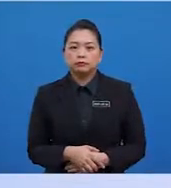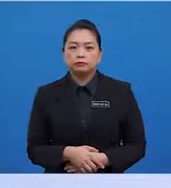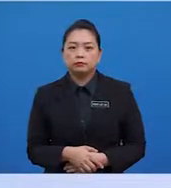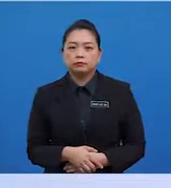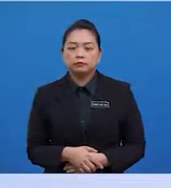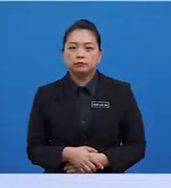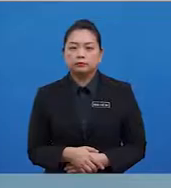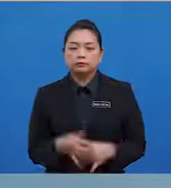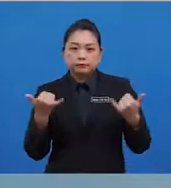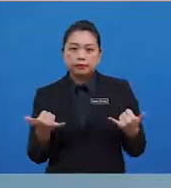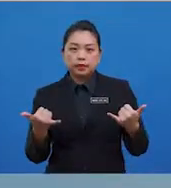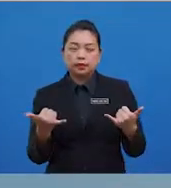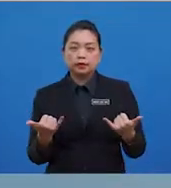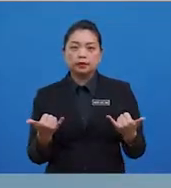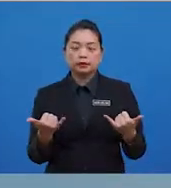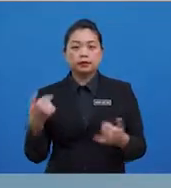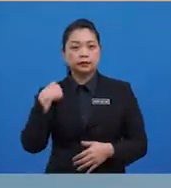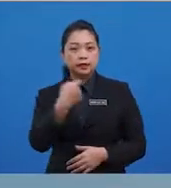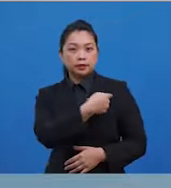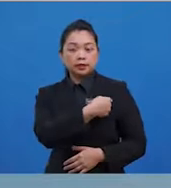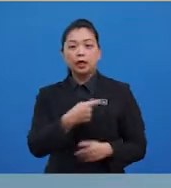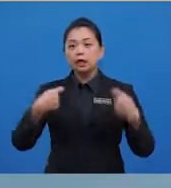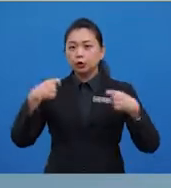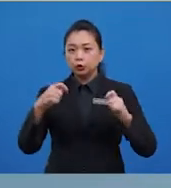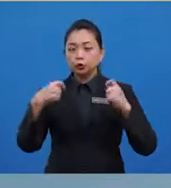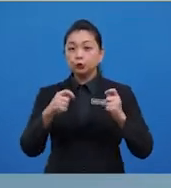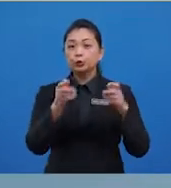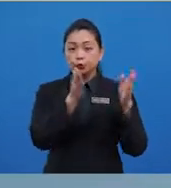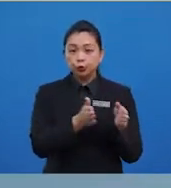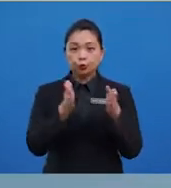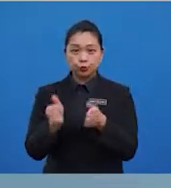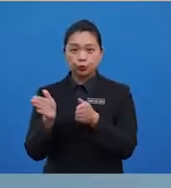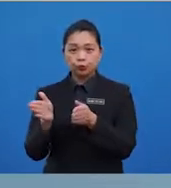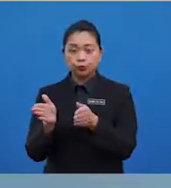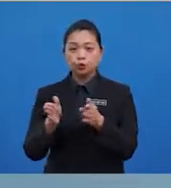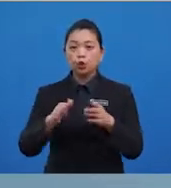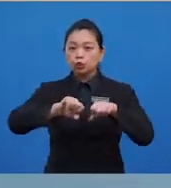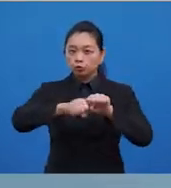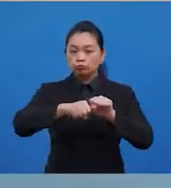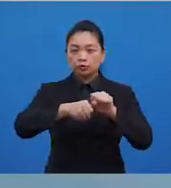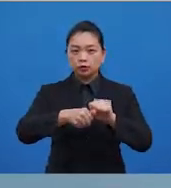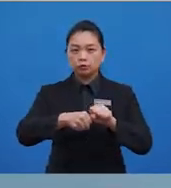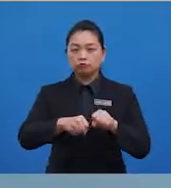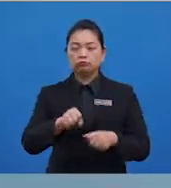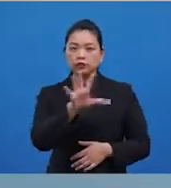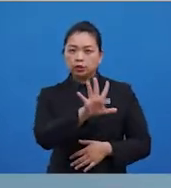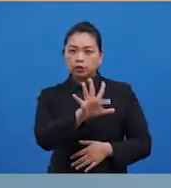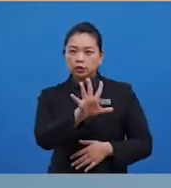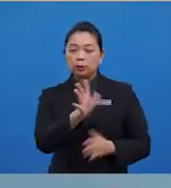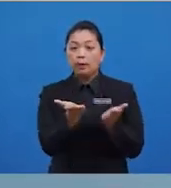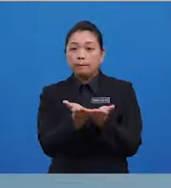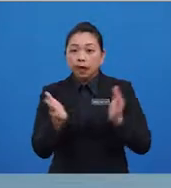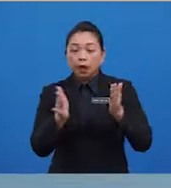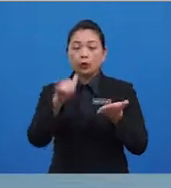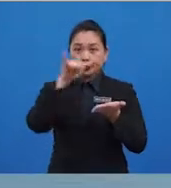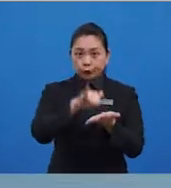Sekarang, marilah kita cuba menyusun semula supaya kenima-nima bakul tersebut